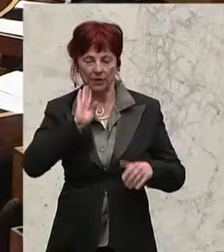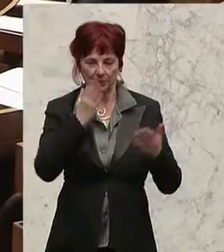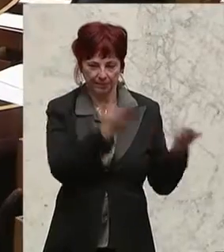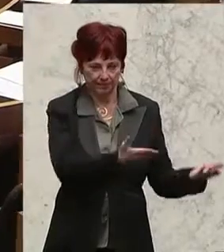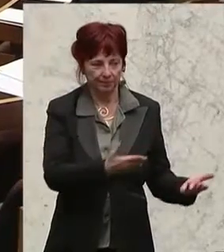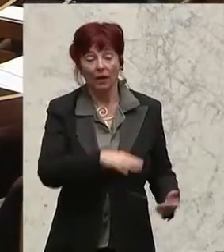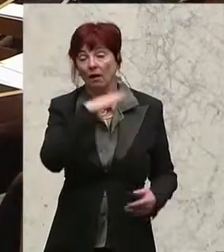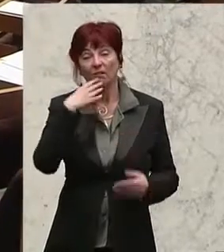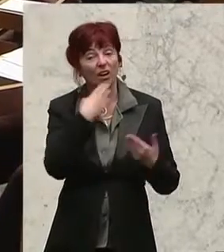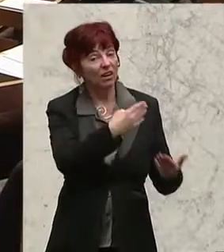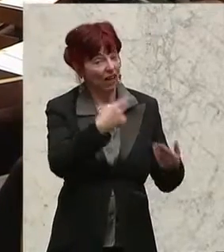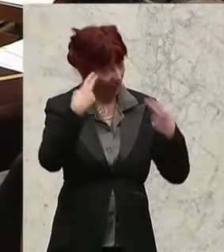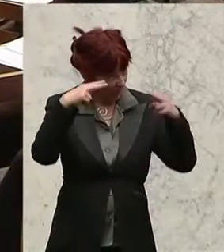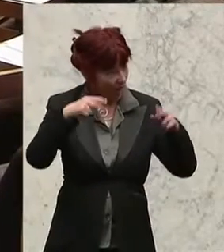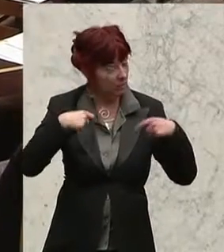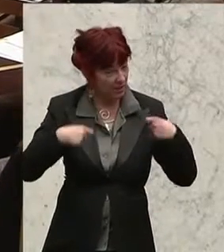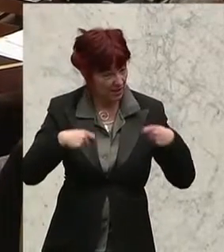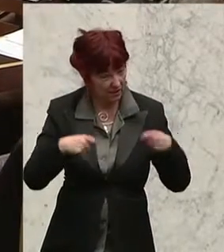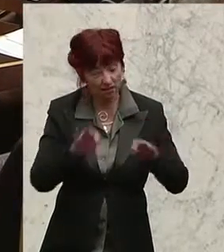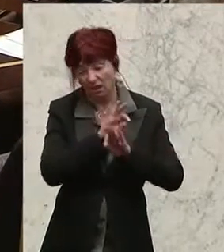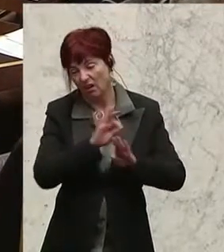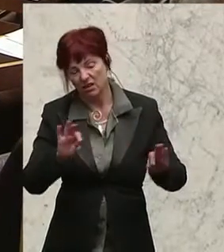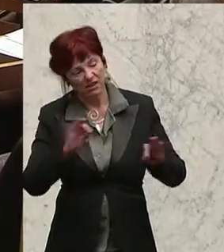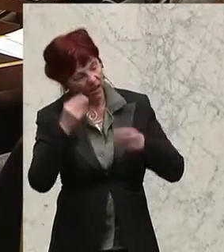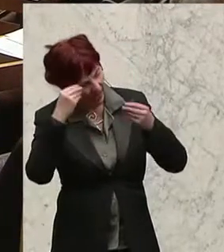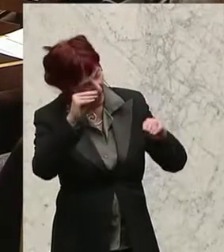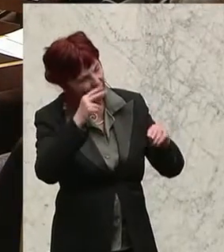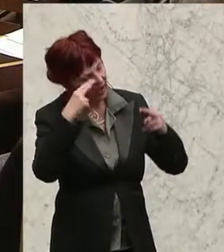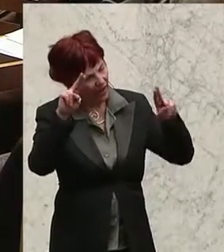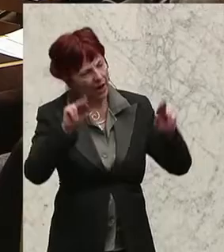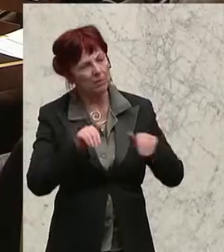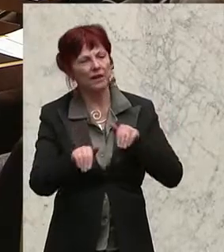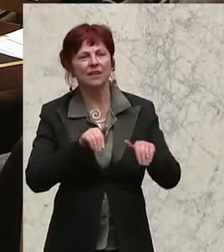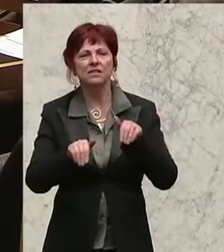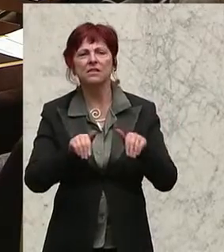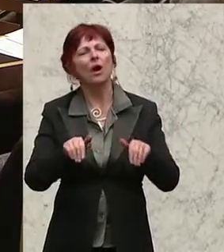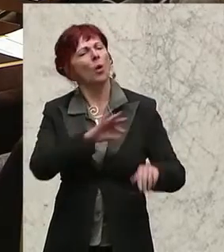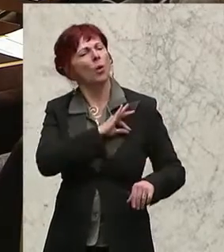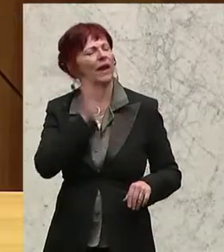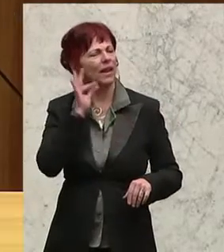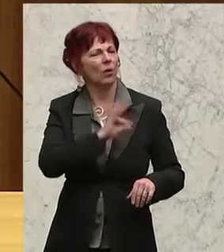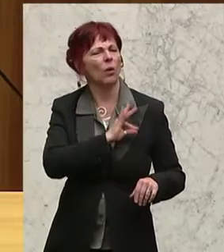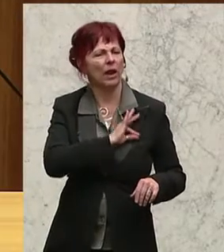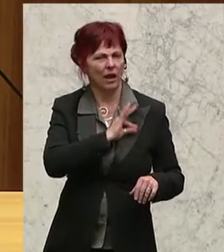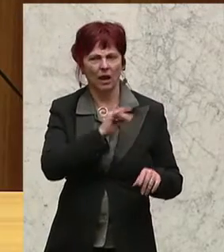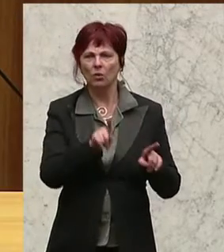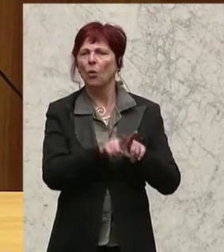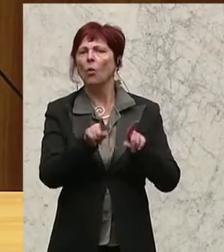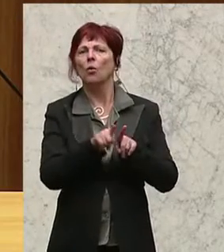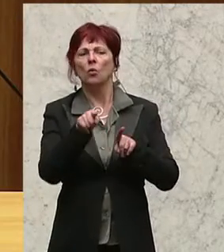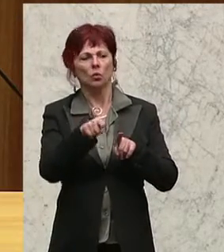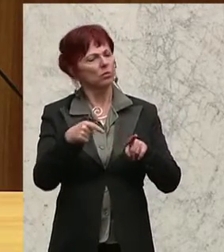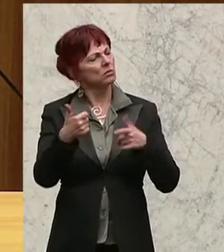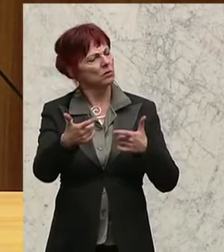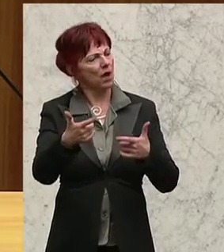Jetzt kommt Angelika Mlienar von den Neos dran. Ich freue mich ja, dass wir heute